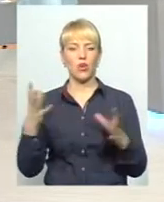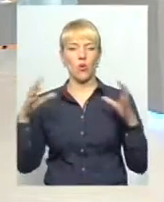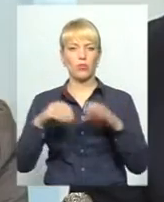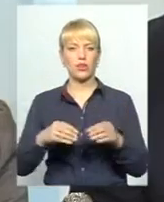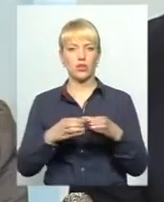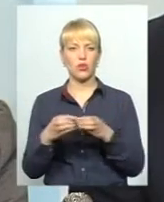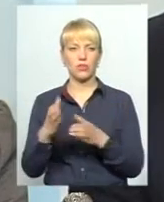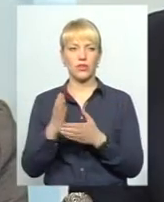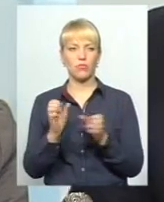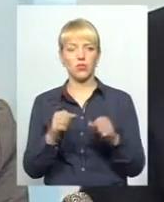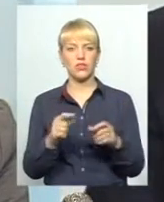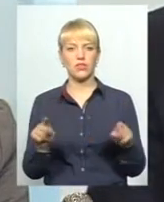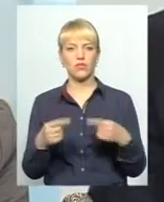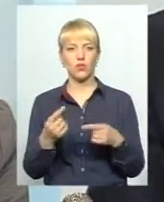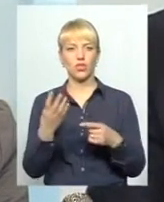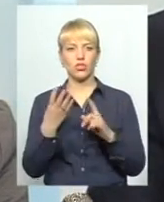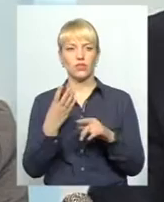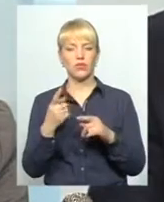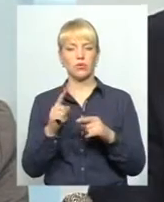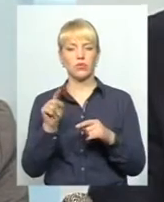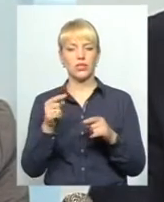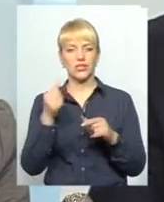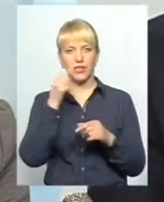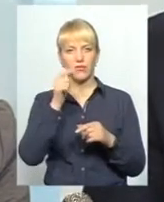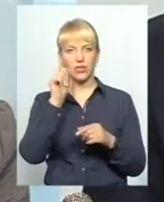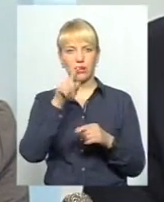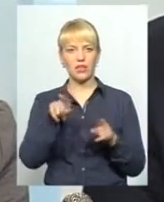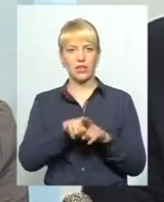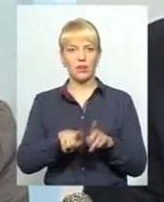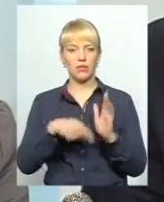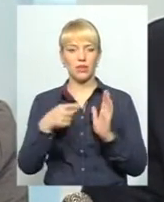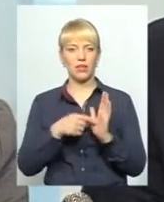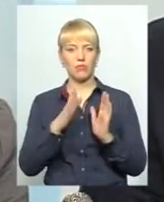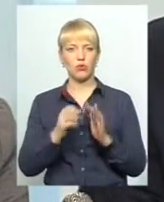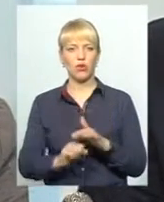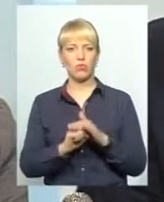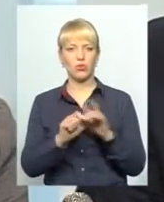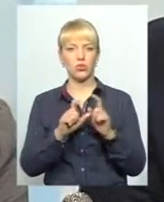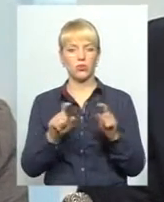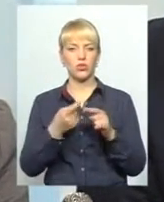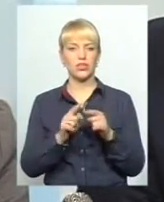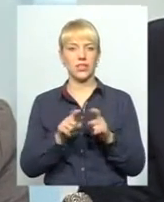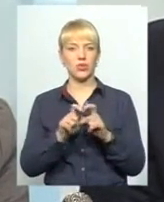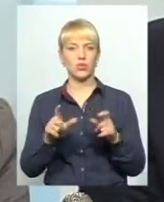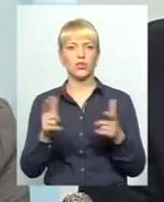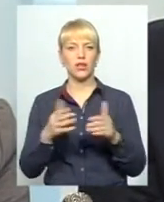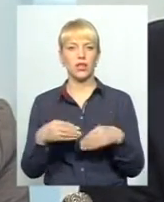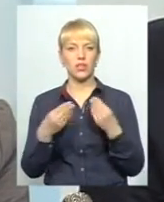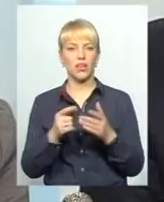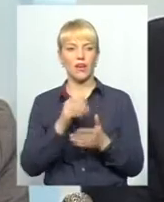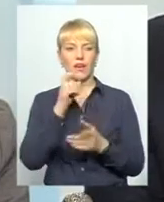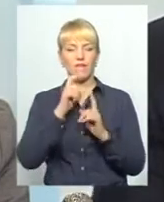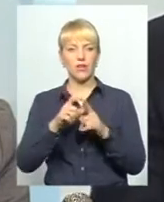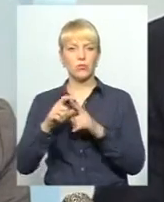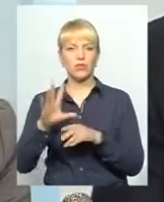можливість створення четвертої. І тому завтра там таке питання точно постане. От саме опорна школа – це та школа, яка дає відповіді на ці запитання.